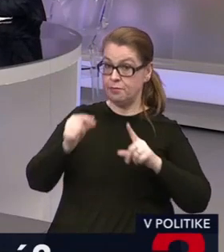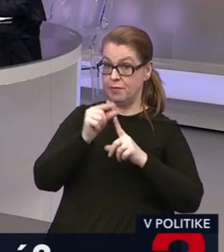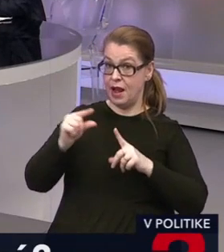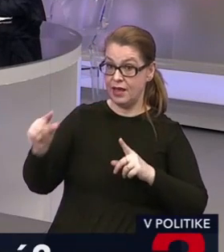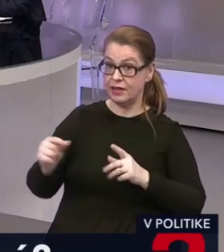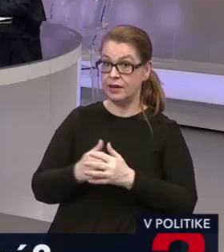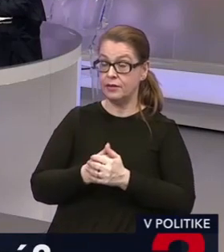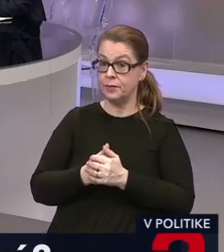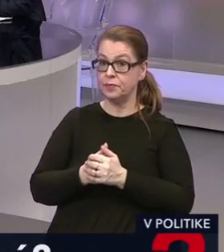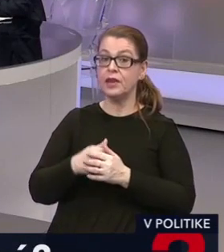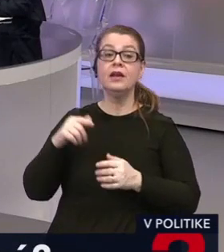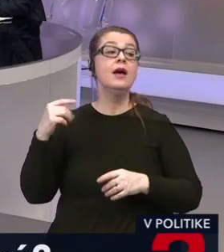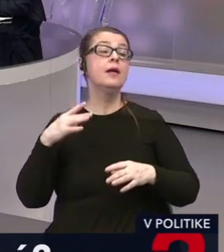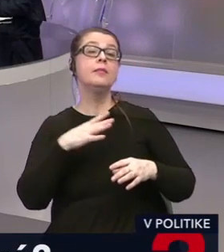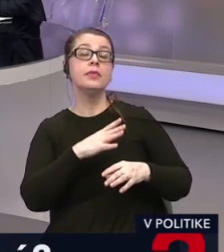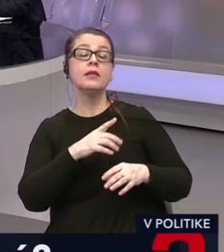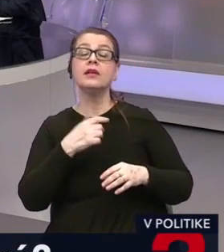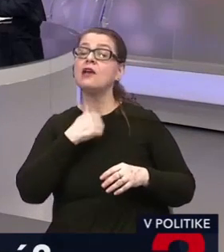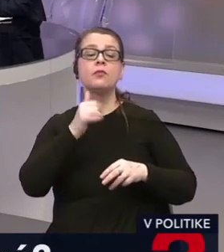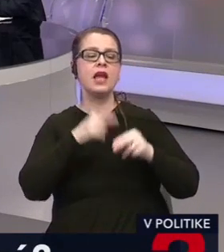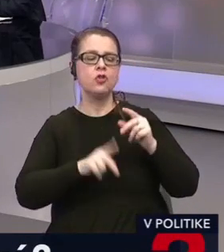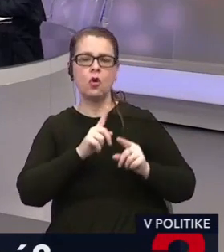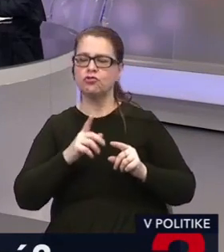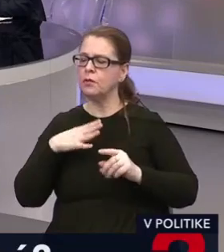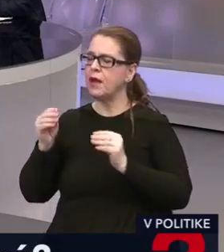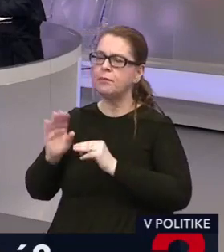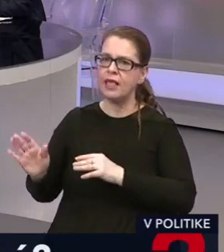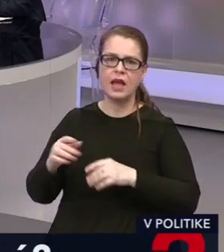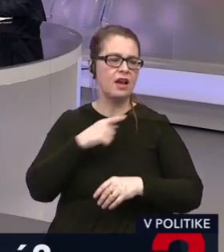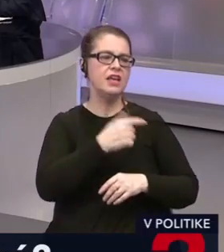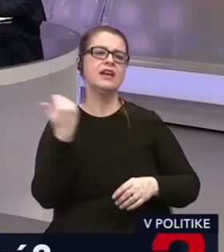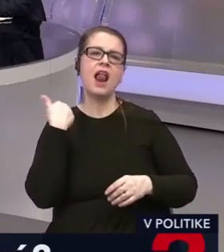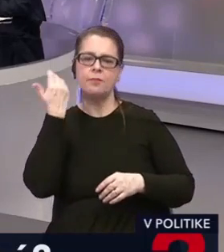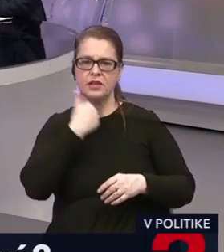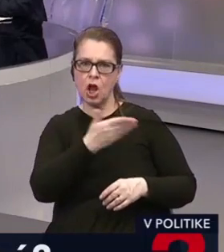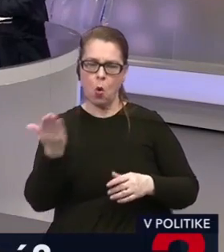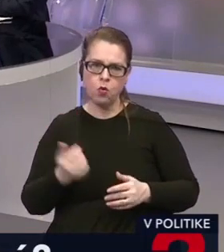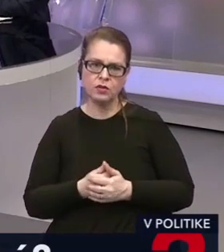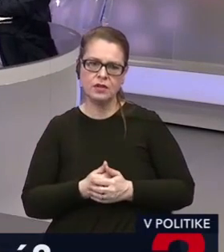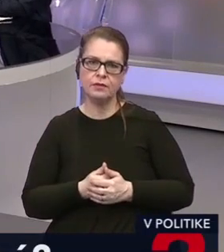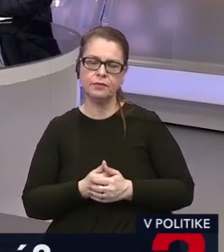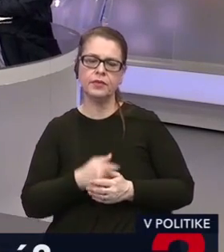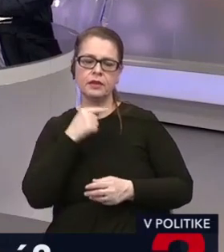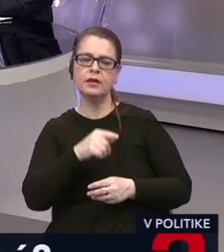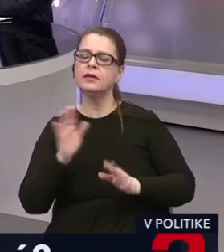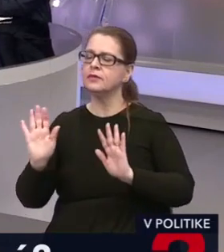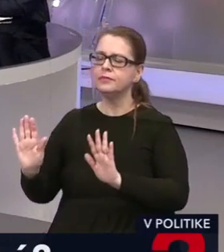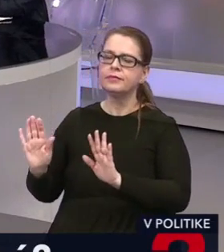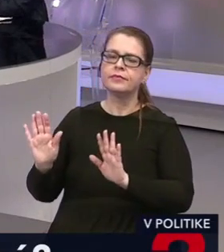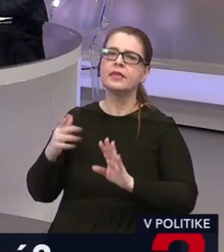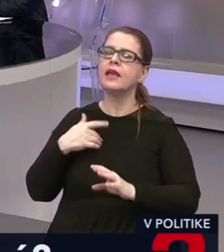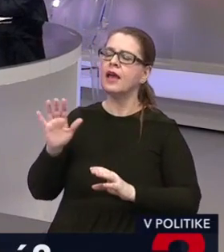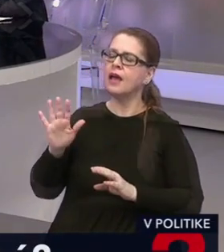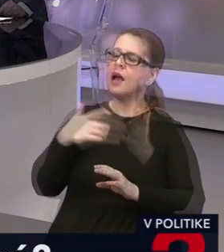zavádzate ľudí. Ja som ešte nedokončil. Zavádzate ľudí, lebo vy ste to ani nečítali. Táto zmluva hovorí o